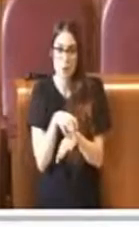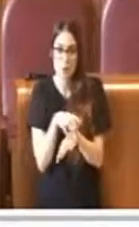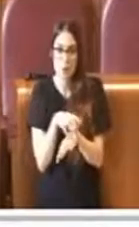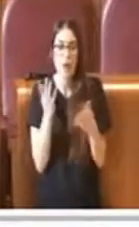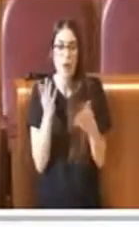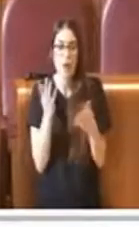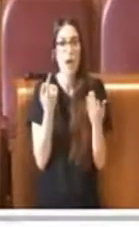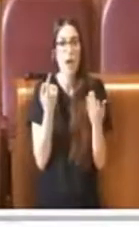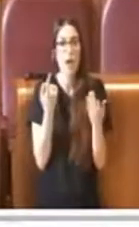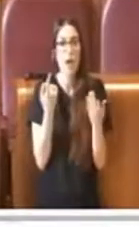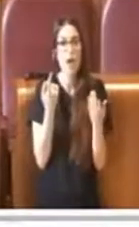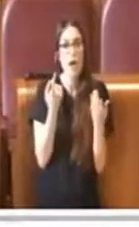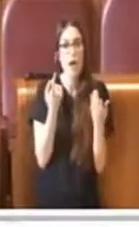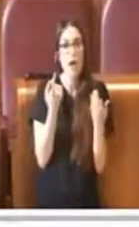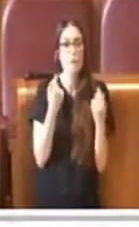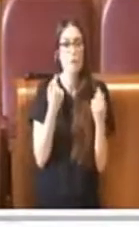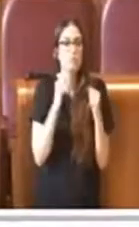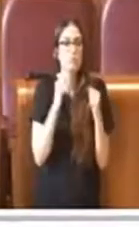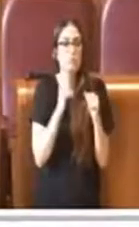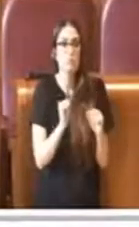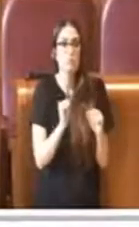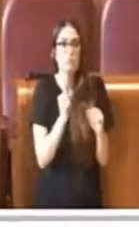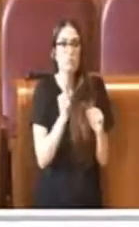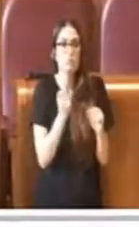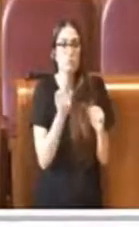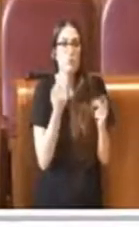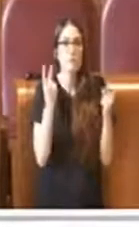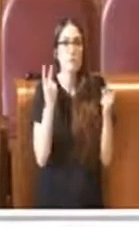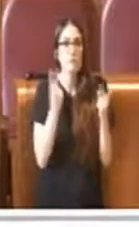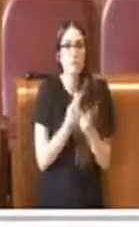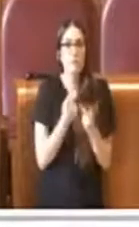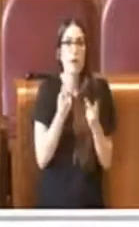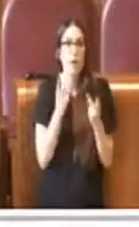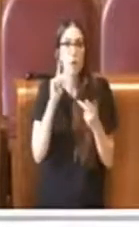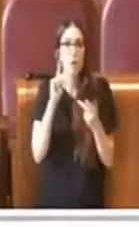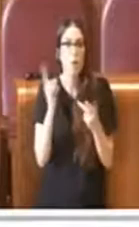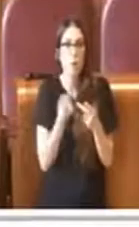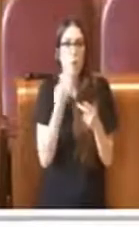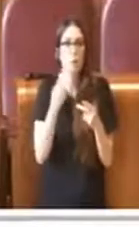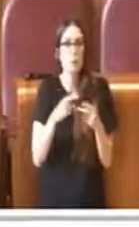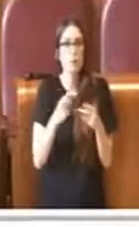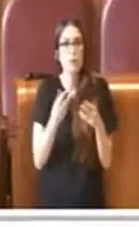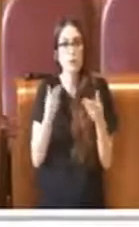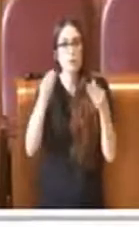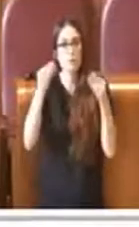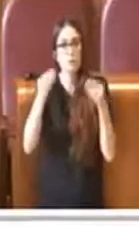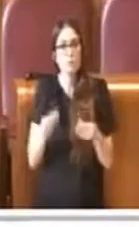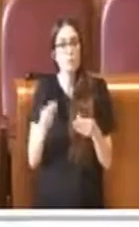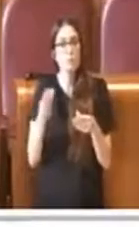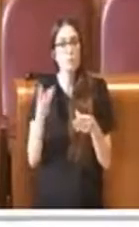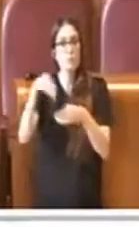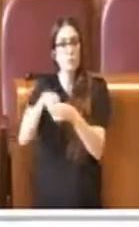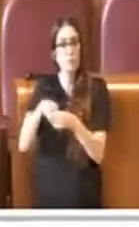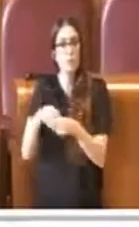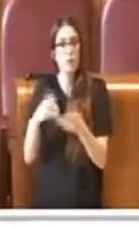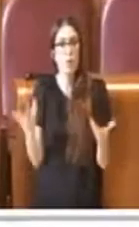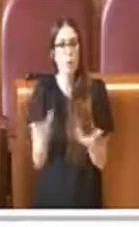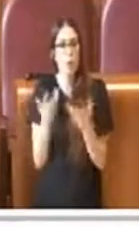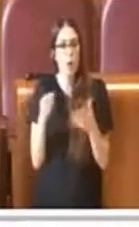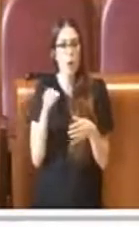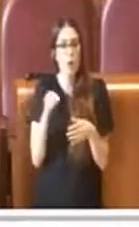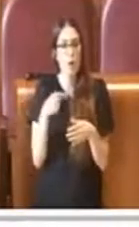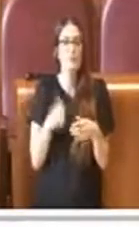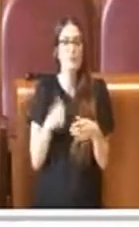loro ritenevano che potesse essere importante mettere a sistema questa esperienza. Quindi auspichiamo che la